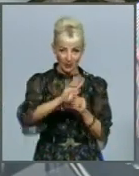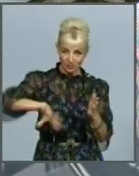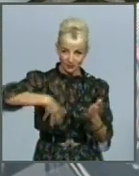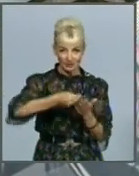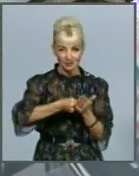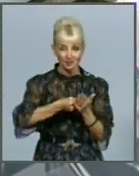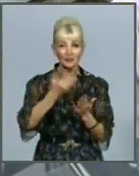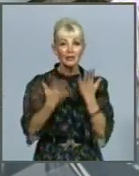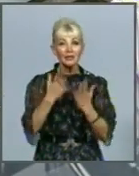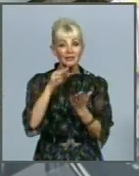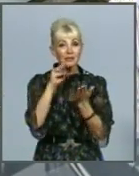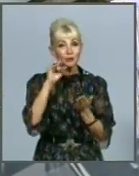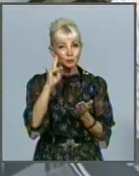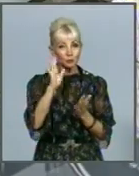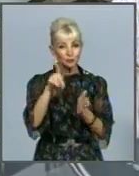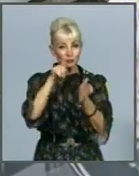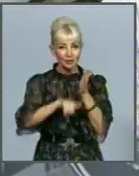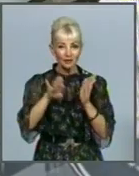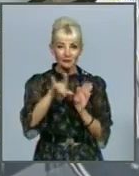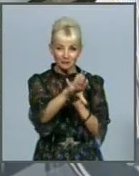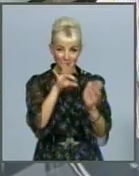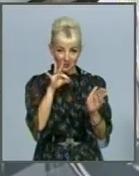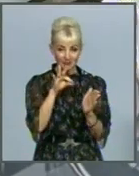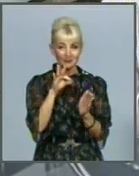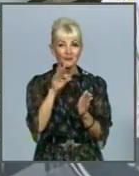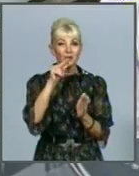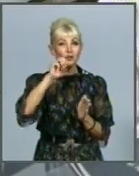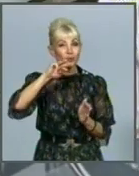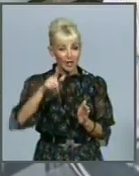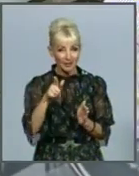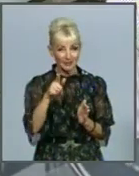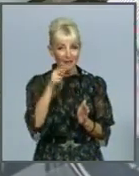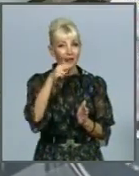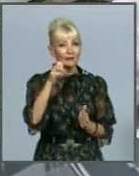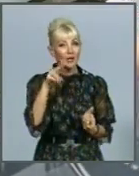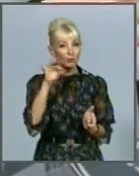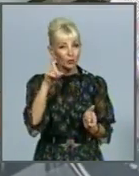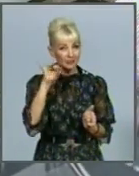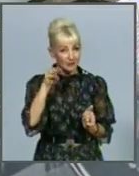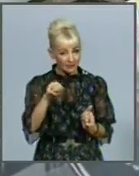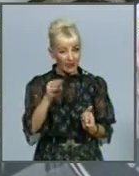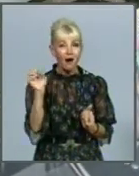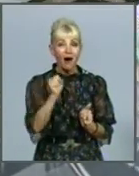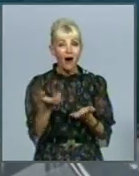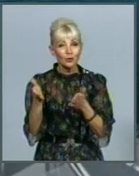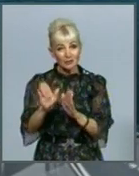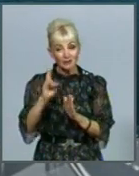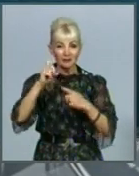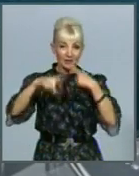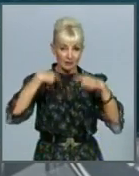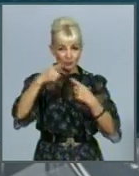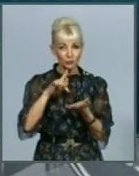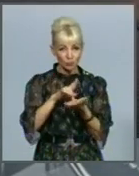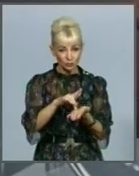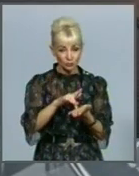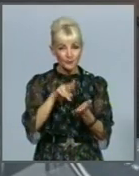що стоїть дешевле, то ви вибираєте частину депозиту, а остаток залишається, наприклад, на ваш слідчий тур. Також